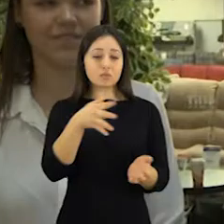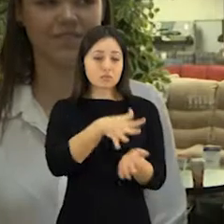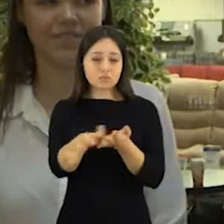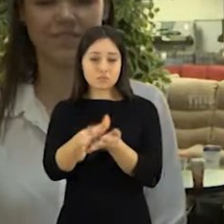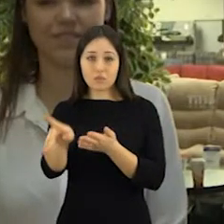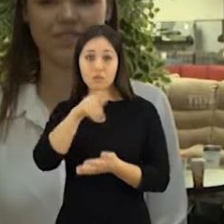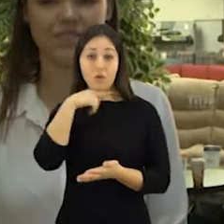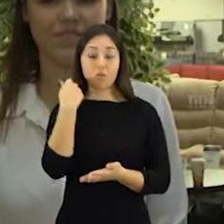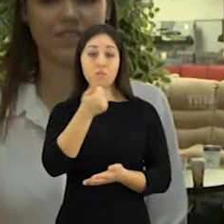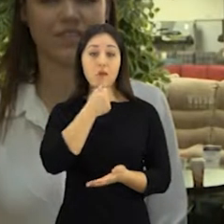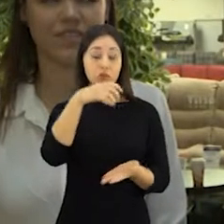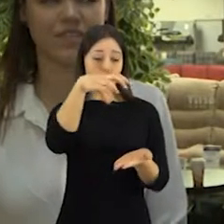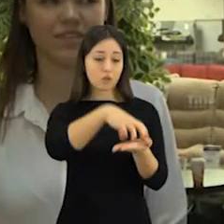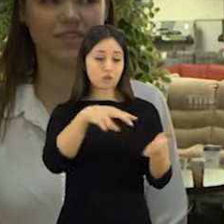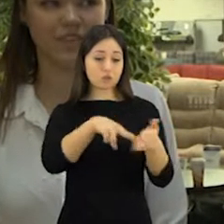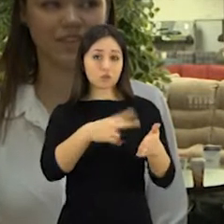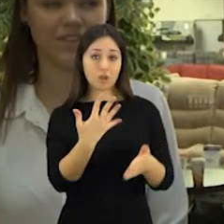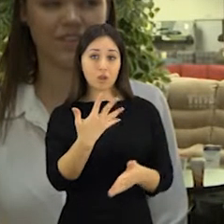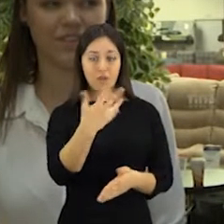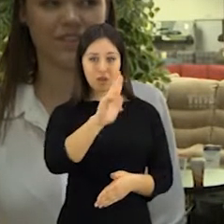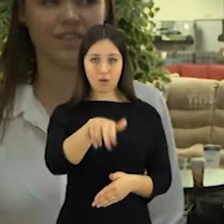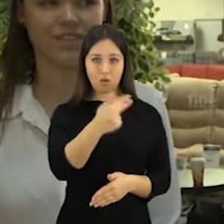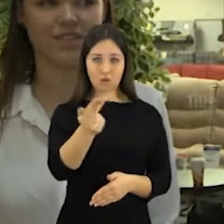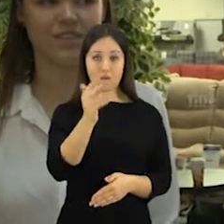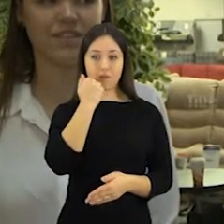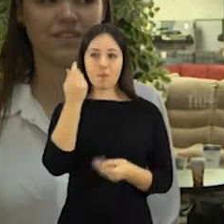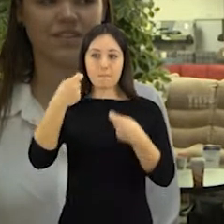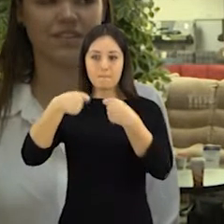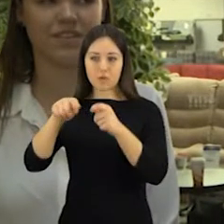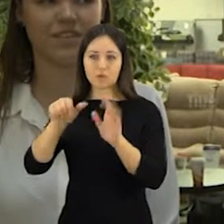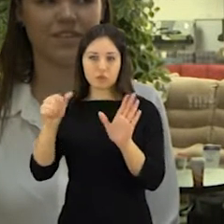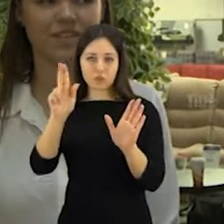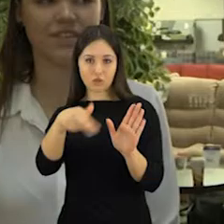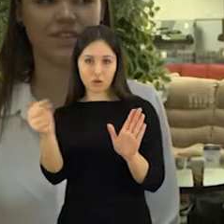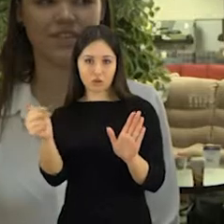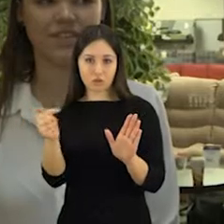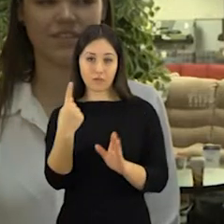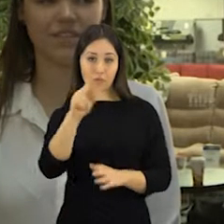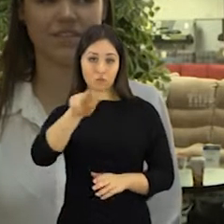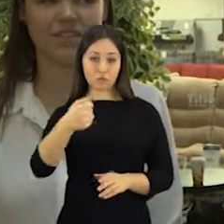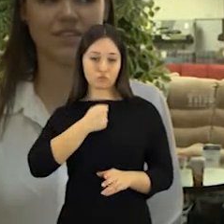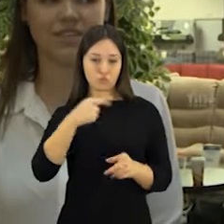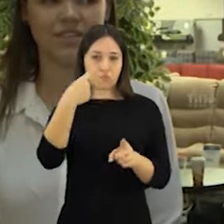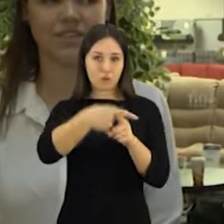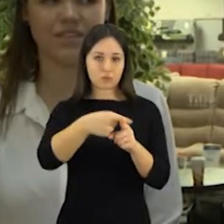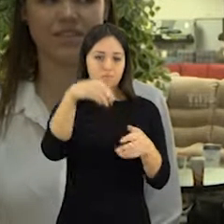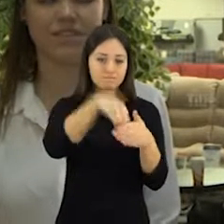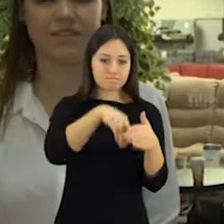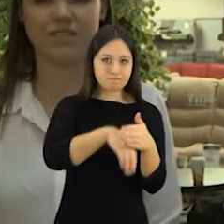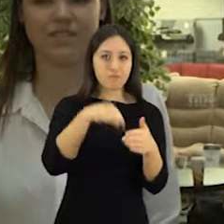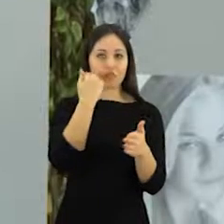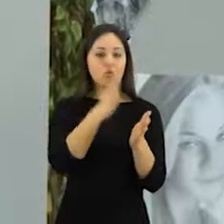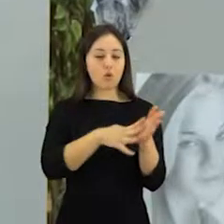išleidams, tarkim, penkis eurus išleidžiam ant kieksiugų gamybos ir pato tos penkis eurus ar ten šešias surinkam ir tą kitą eurą